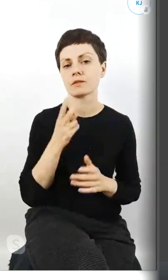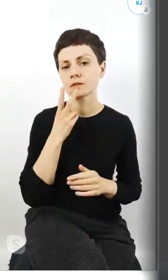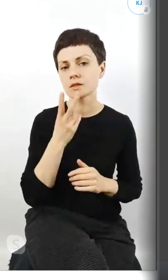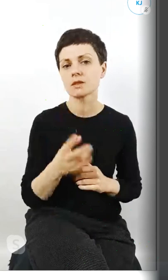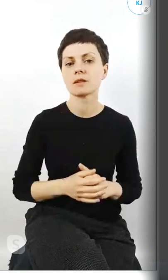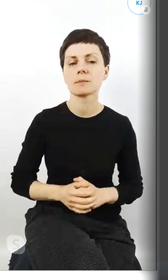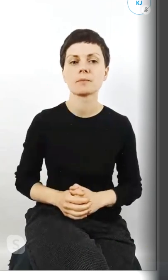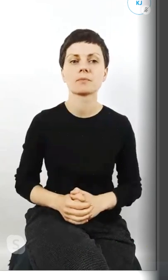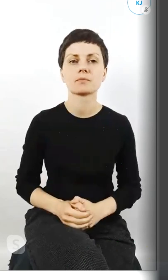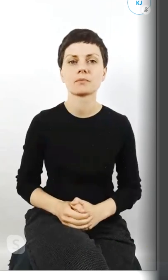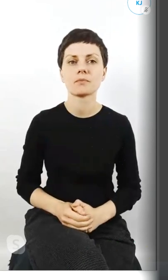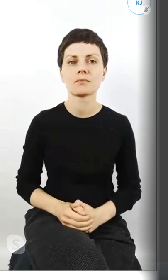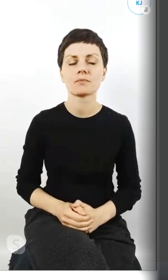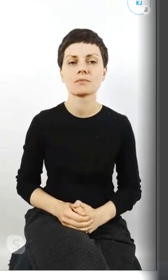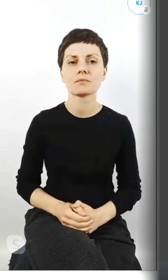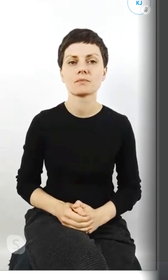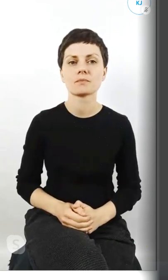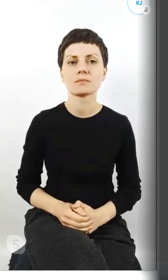Do widzenia zobaczenia